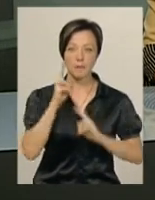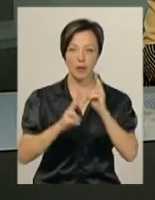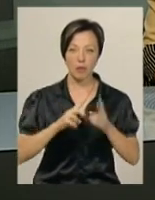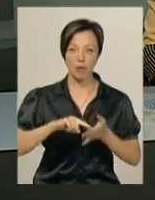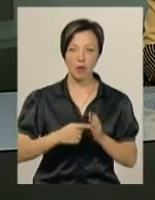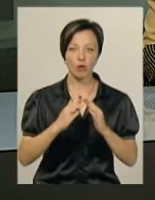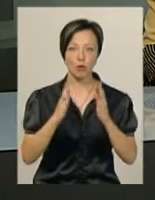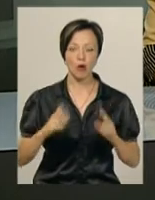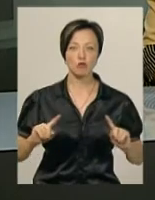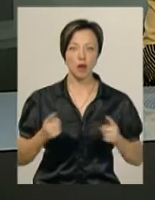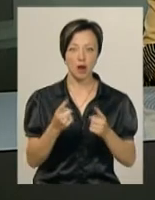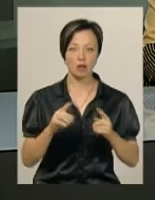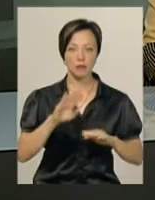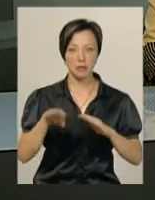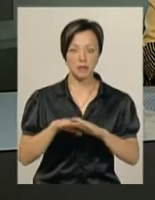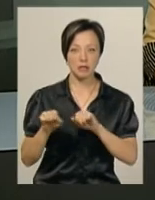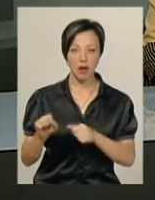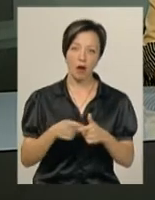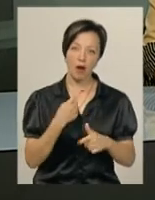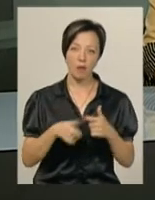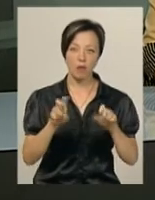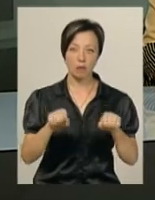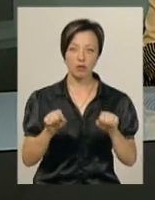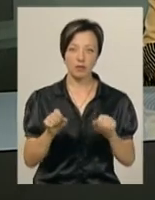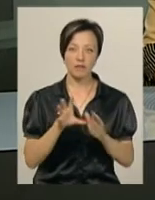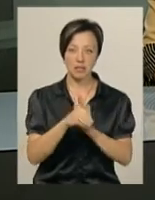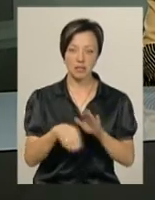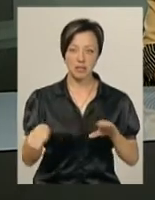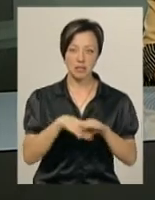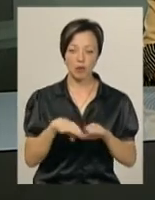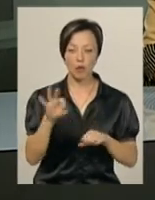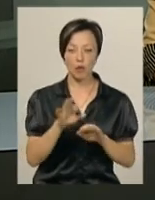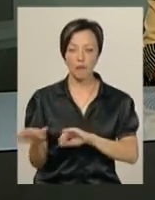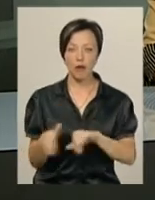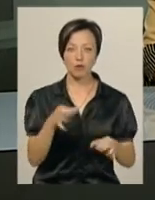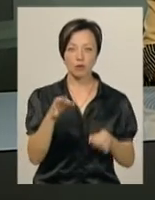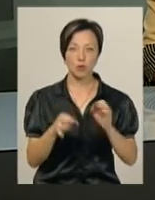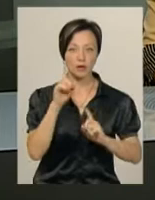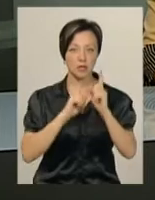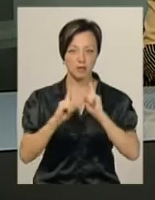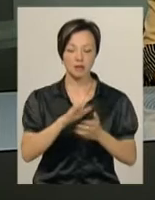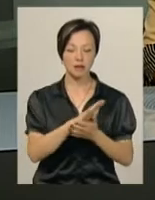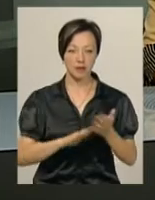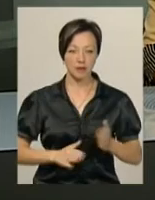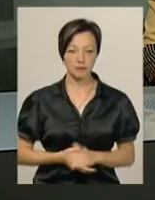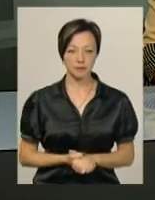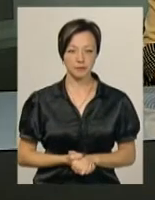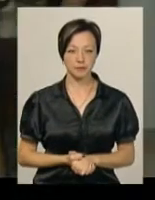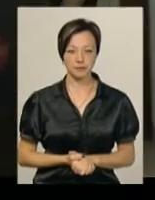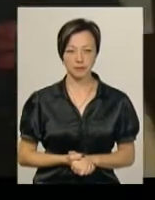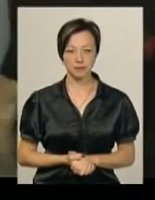на домашньому арешті для підзахисного або на можливості внести заставу. Про перебіг судового засідання далі в сюжеті.